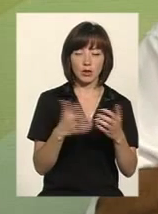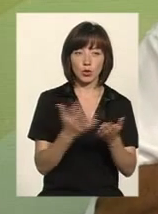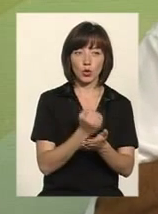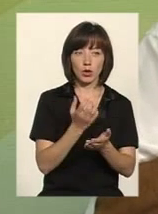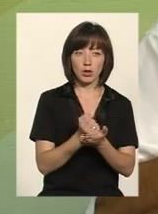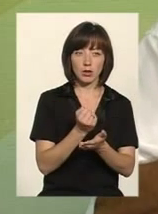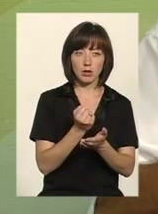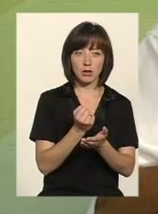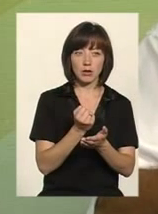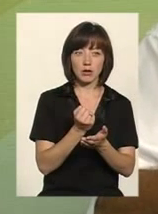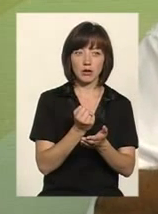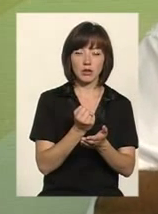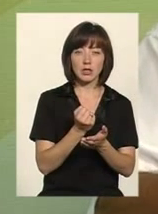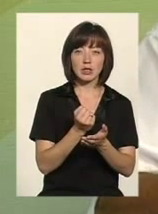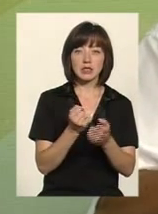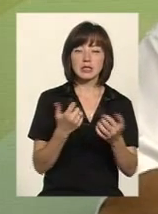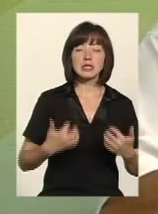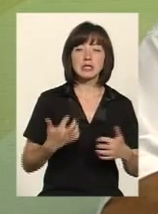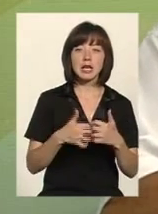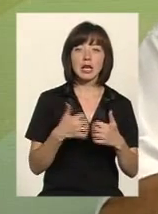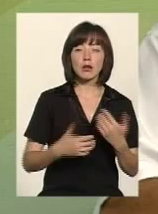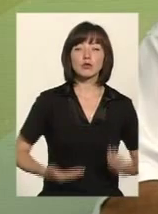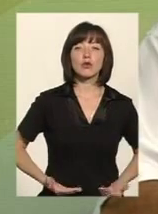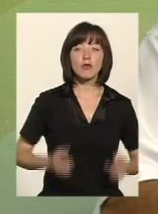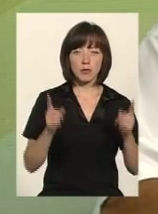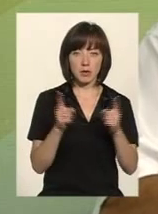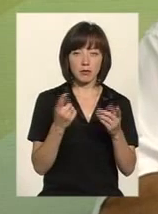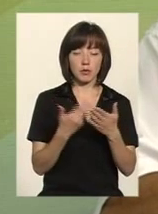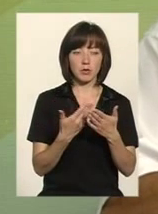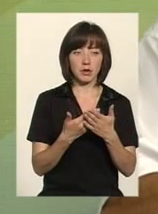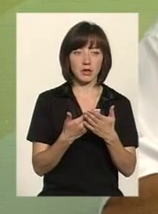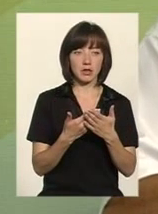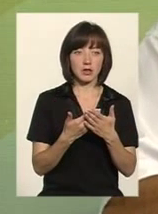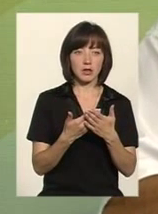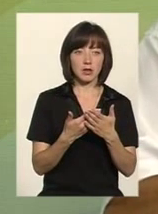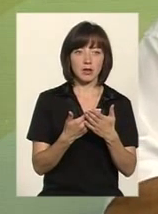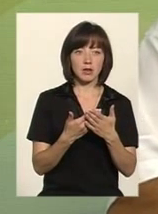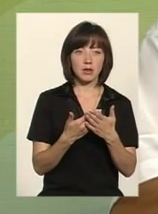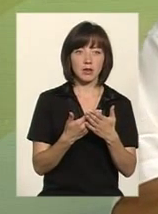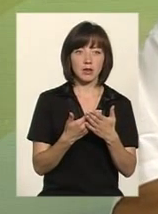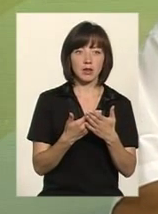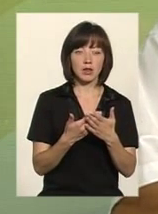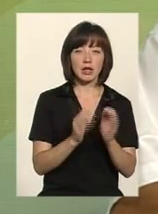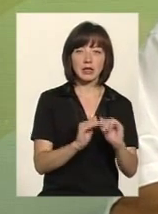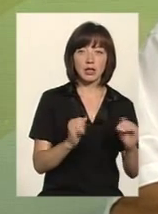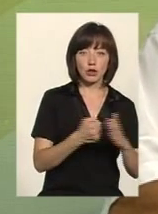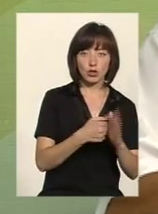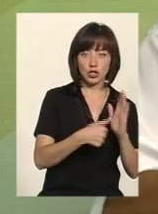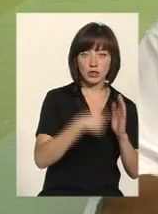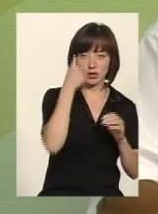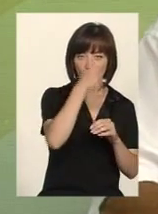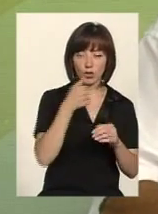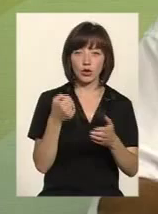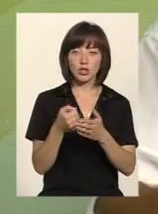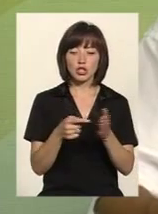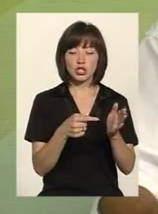прожитковий мінімум. Як вираховується? Ну, скажімо, тому що прожитковий мінімум для дітей до 6 років один,